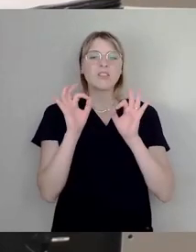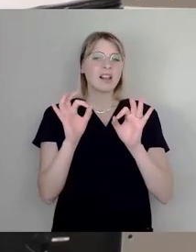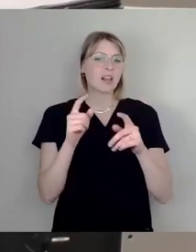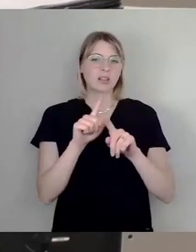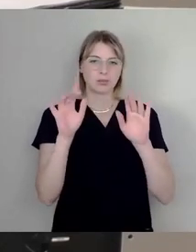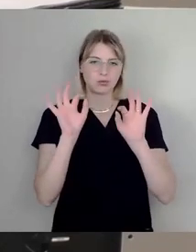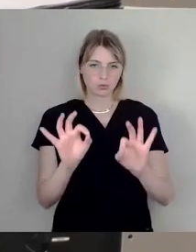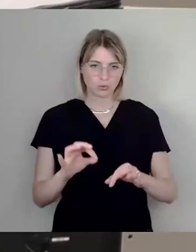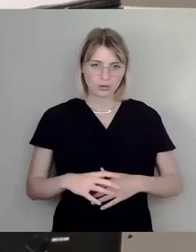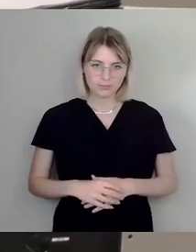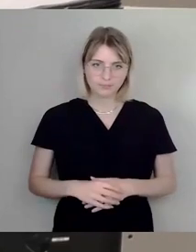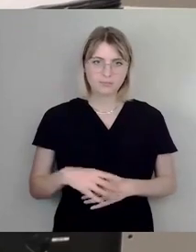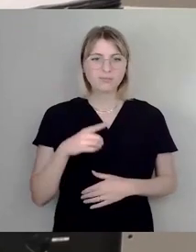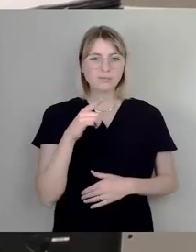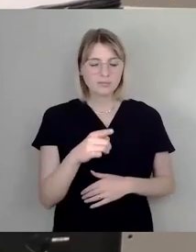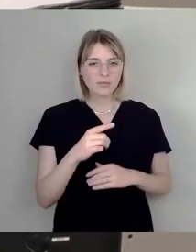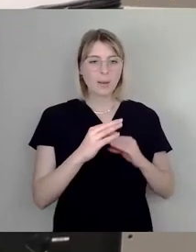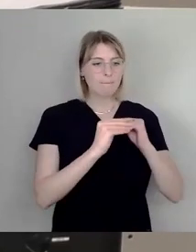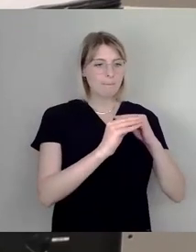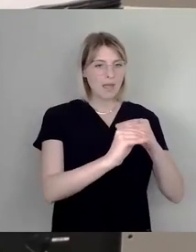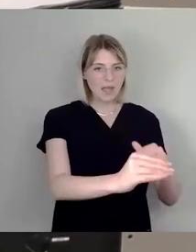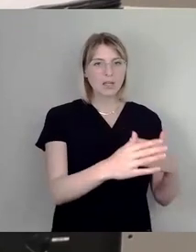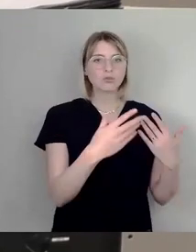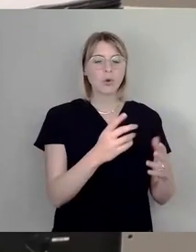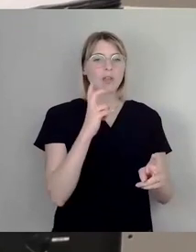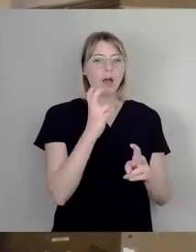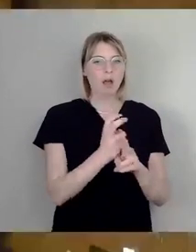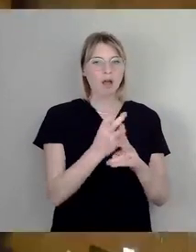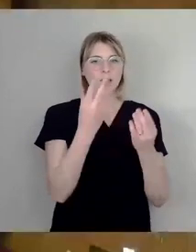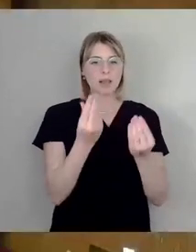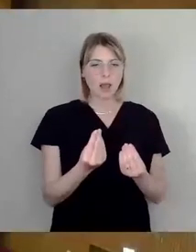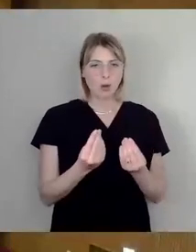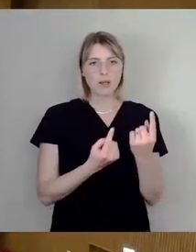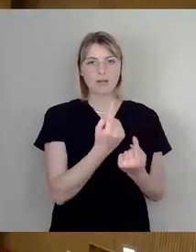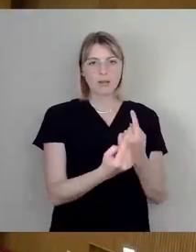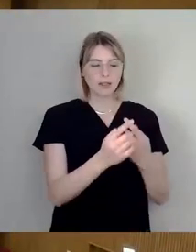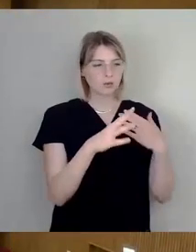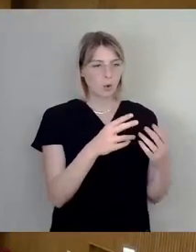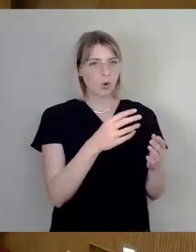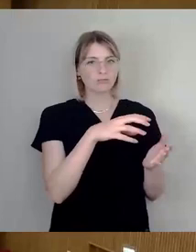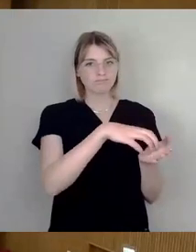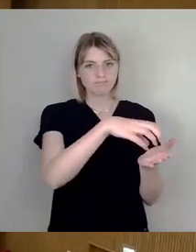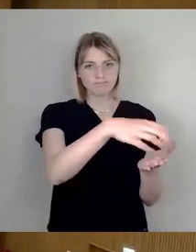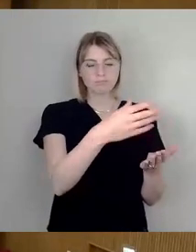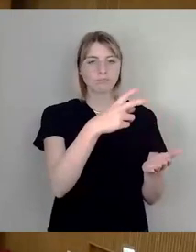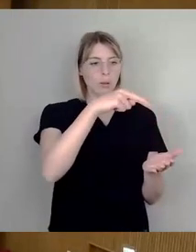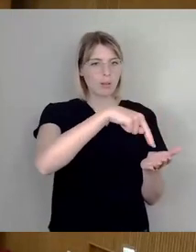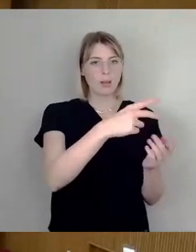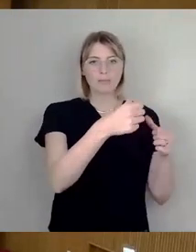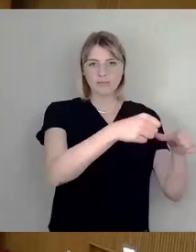Die Beete sind hier so mit Hartlaubgewächsten auch wieder bestellt, ist die Frage, Sie haben sich dann später